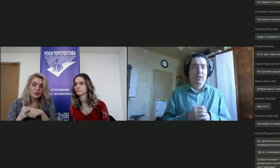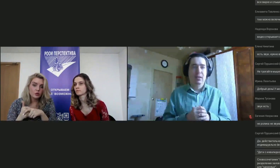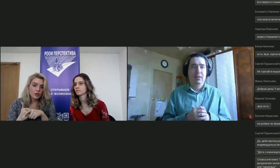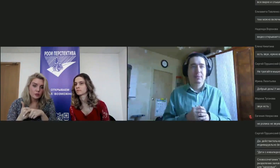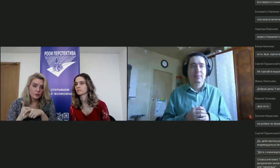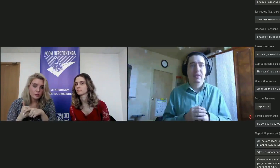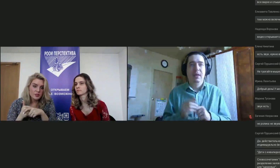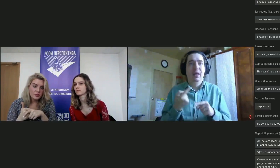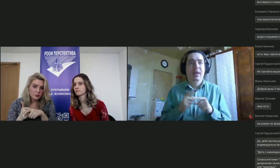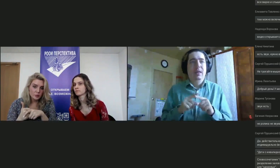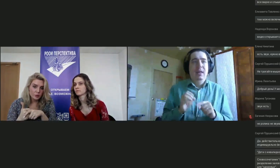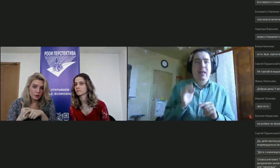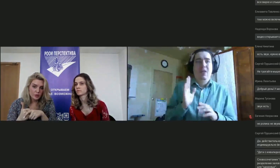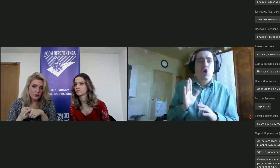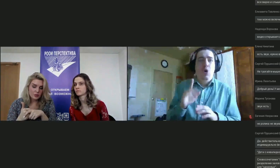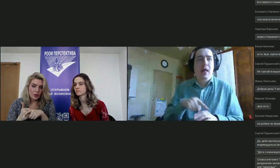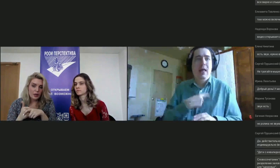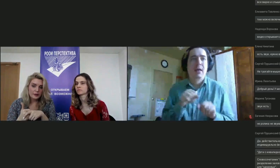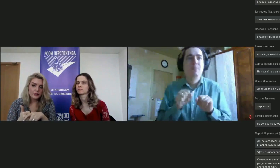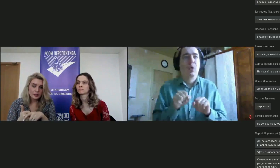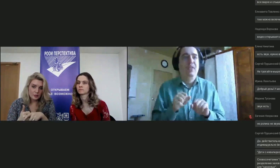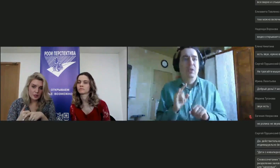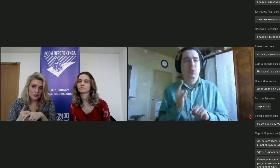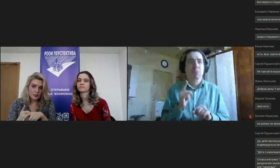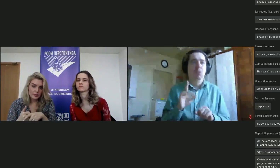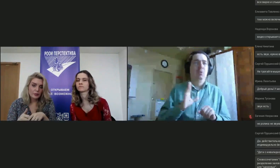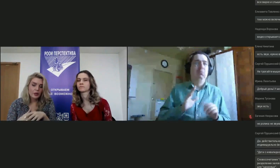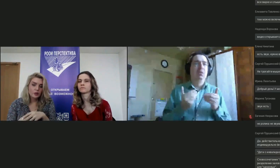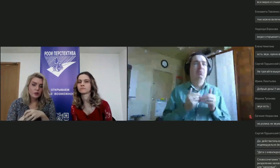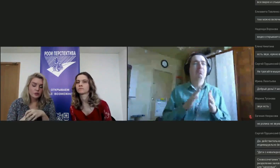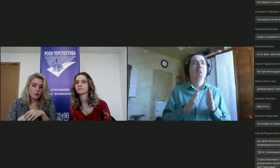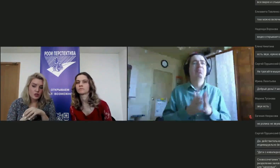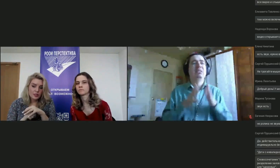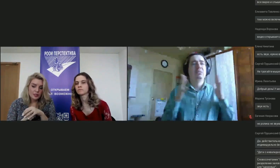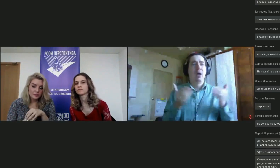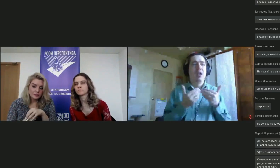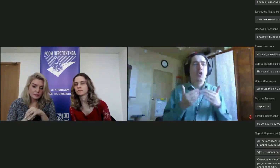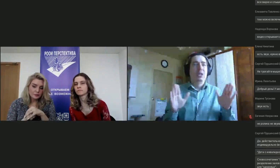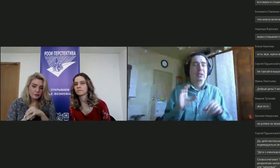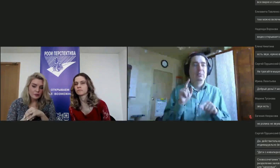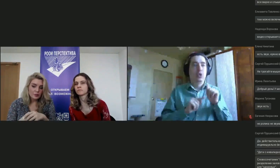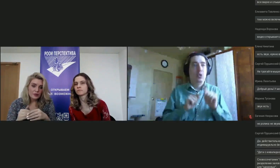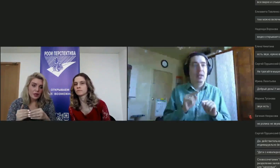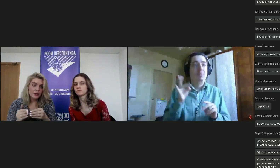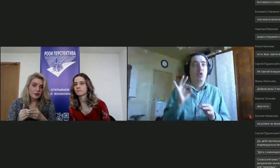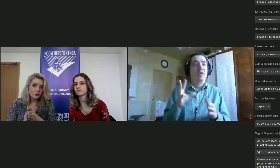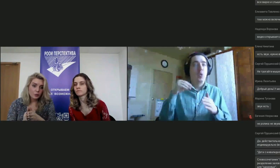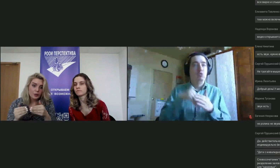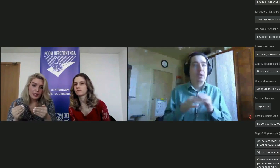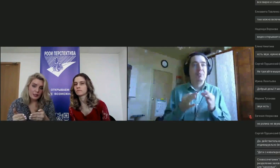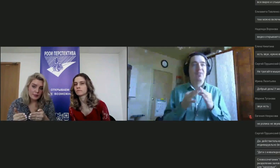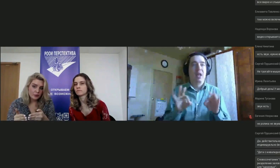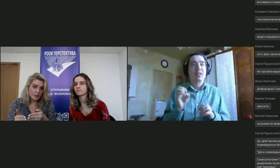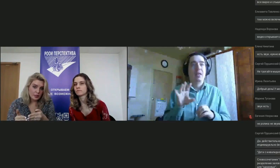Это не только мотивирует ребенка быть максимально открытым с родителем, но и в том числе позволяет